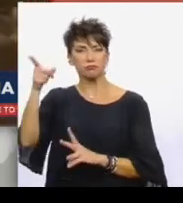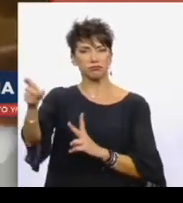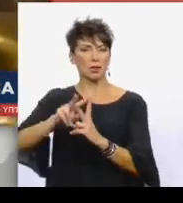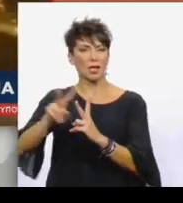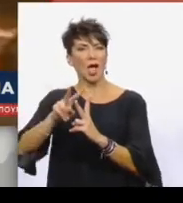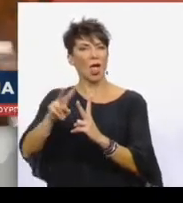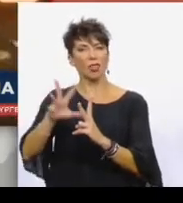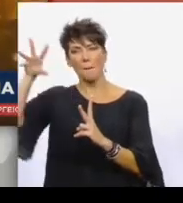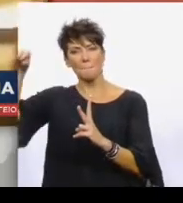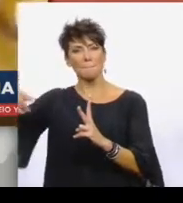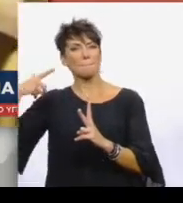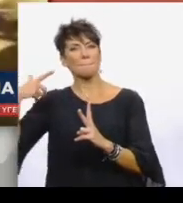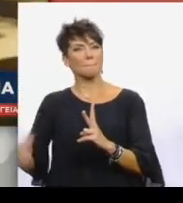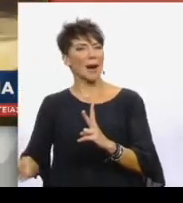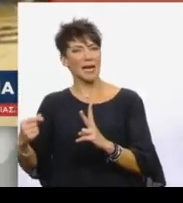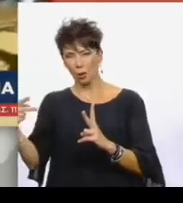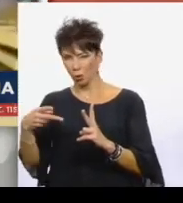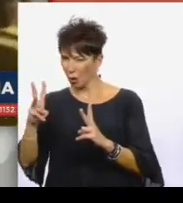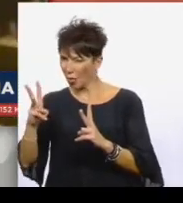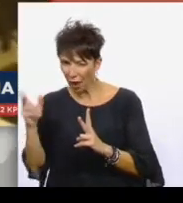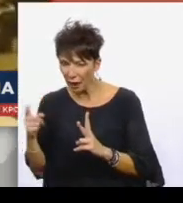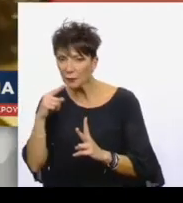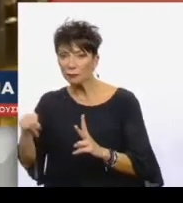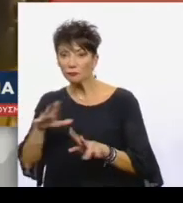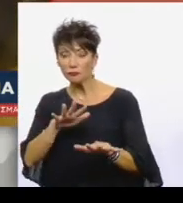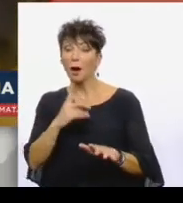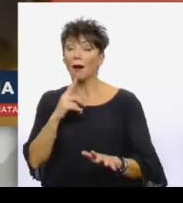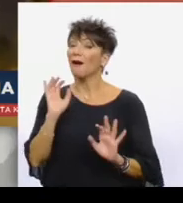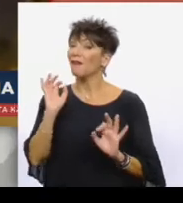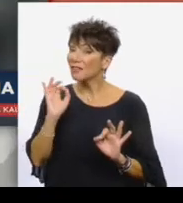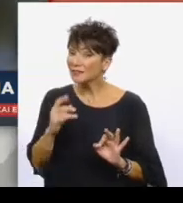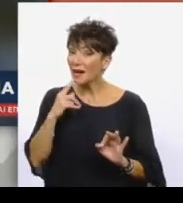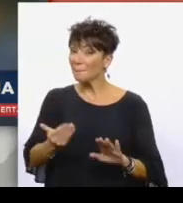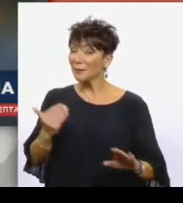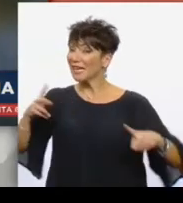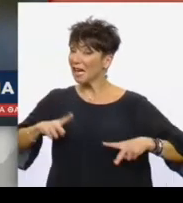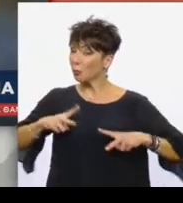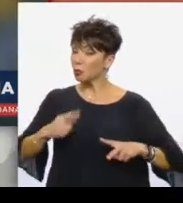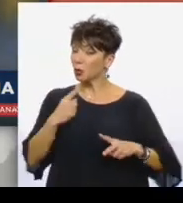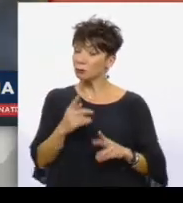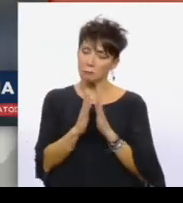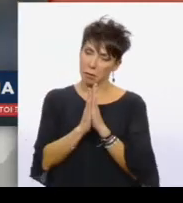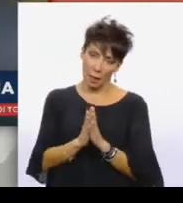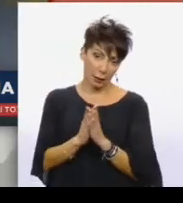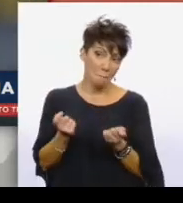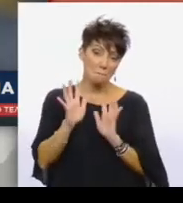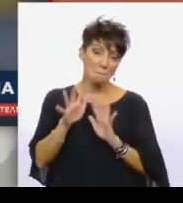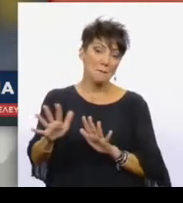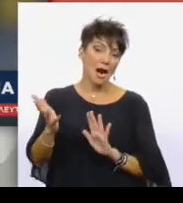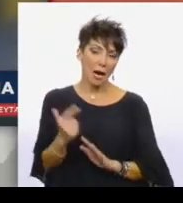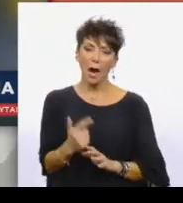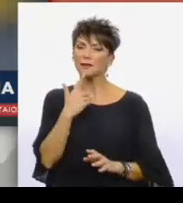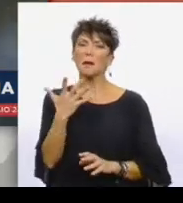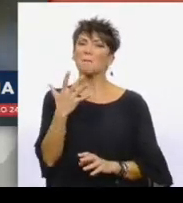συγκεντρώσεις έγιναν παρά την απαγόρευση του Υπουργείου Προστασίας του Πολίτη λόγω του κοροναϊού. Σύμφωνα με την αστυνομία ζητήθηκε από τους περίπου 50